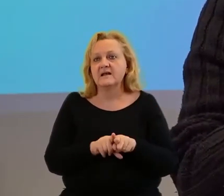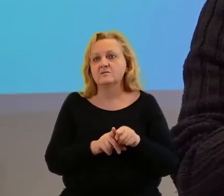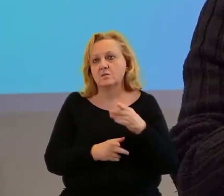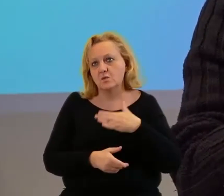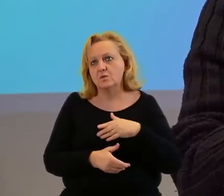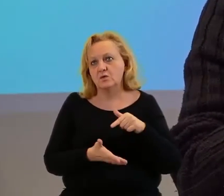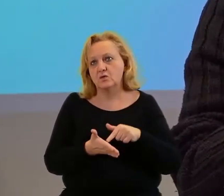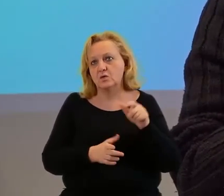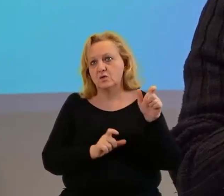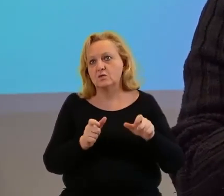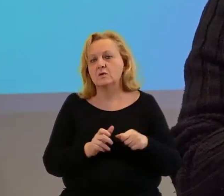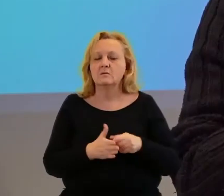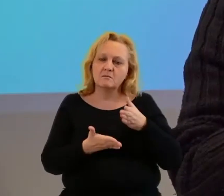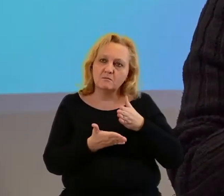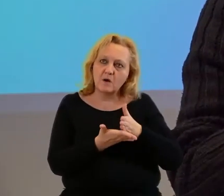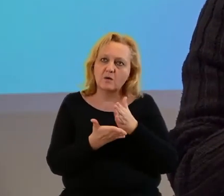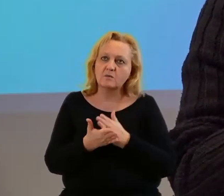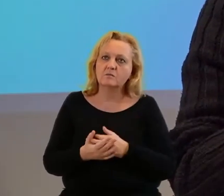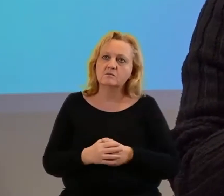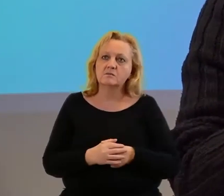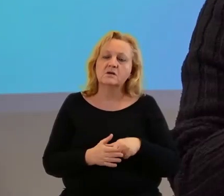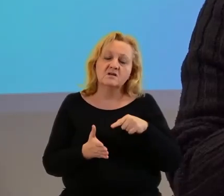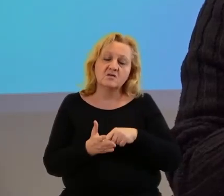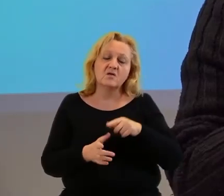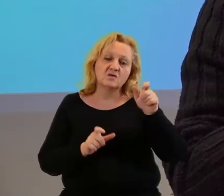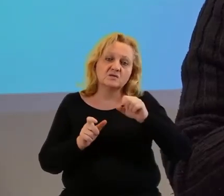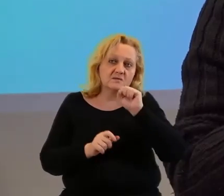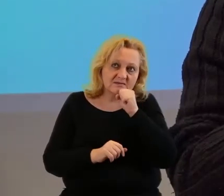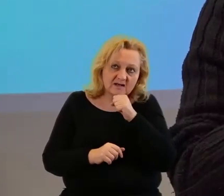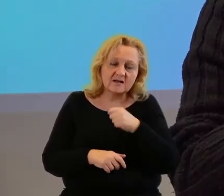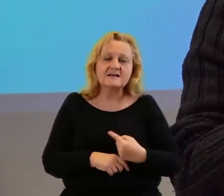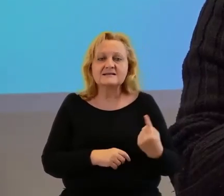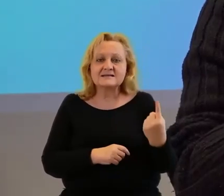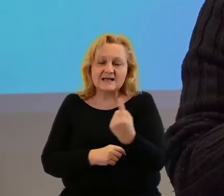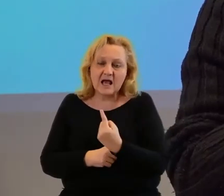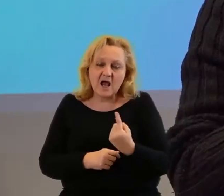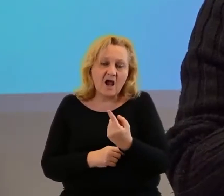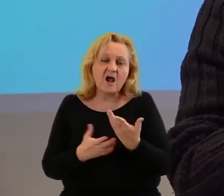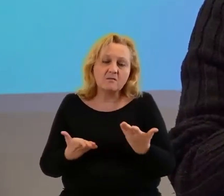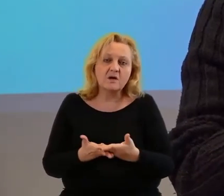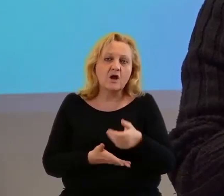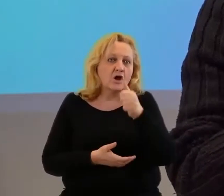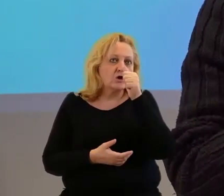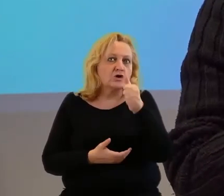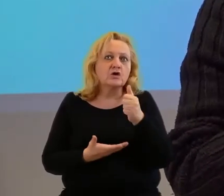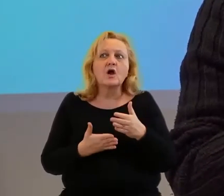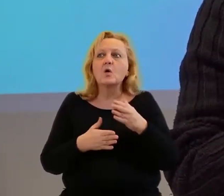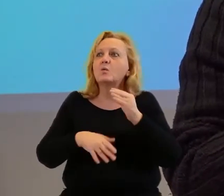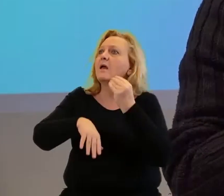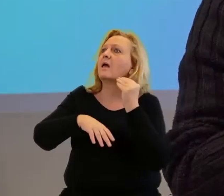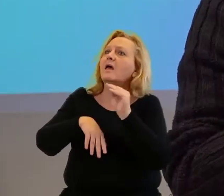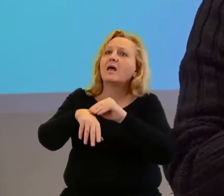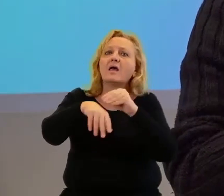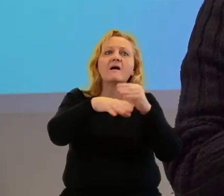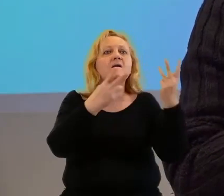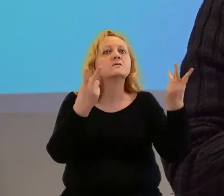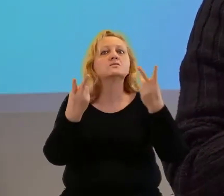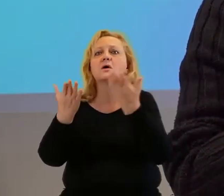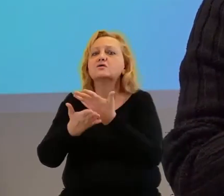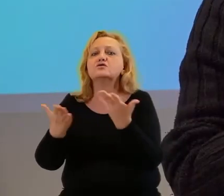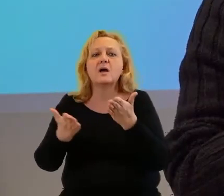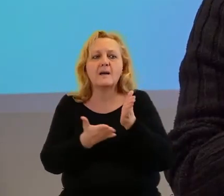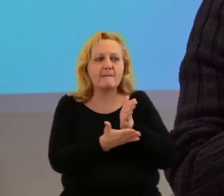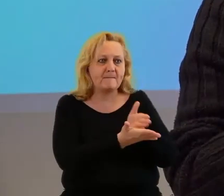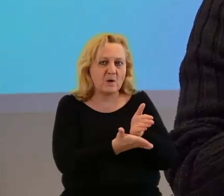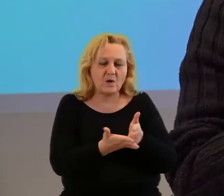jest pomóc. To są z reguły osoby starsze, osoby osamotnione, które nawet sami nie potrafią o tą pomoc poprosić. Wydaje mi się, że to jest takie